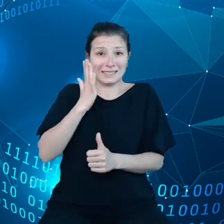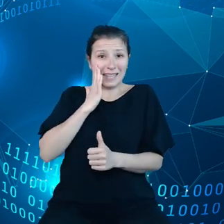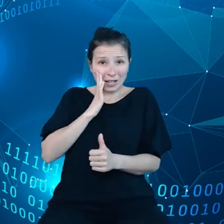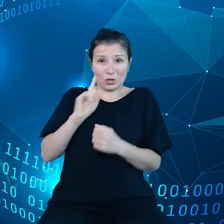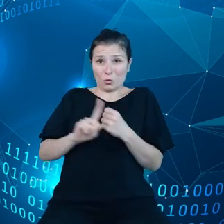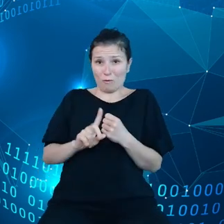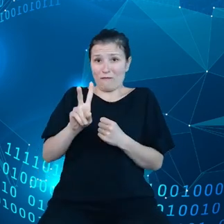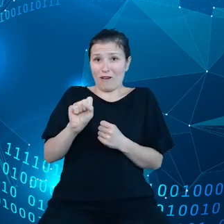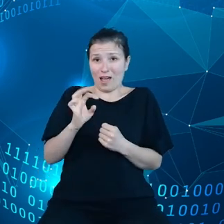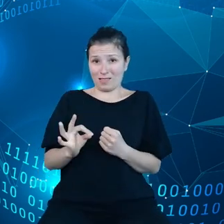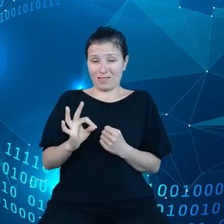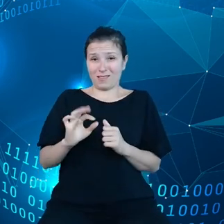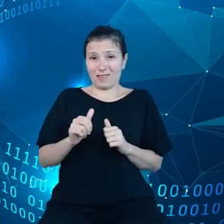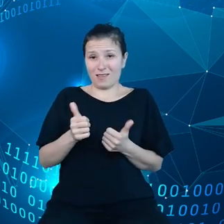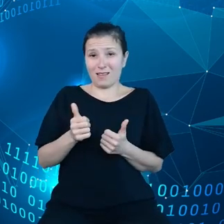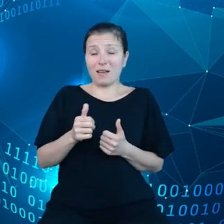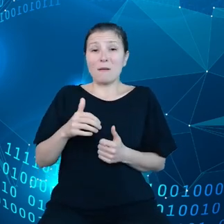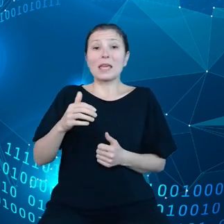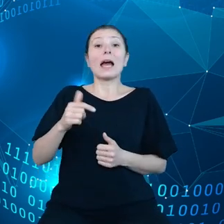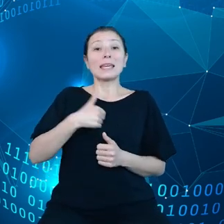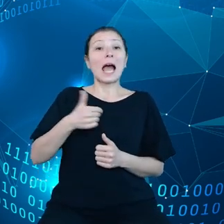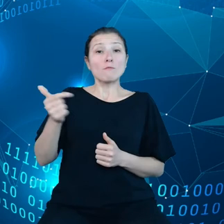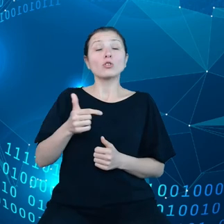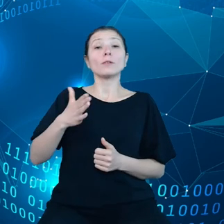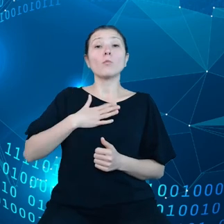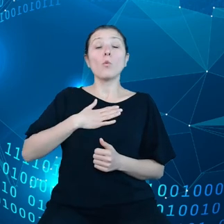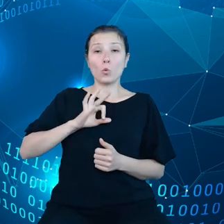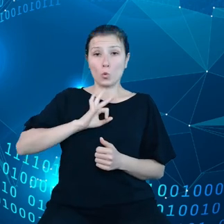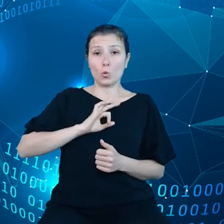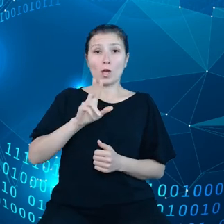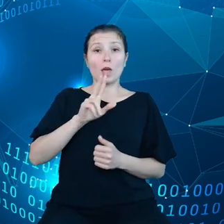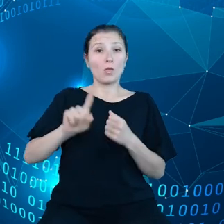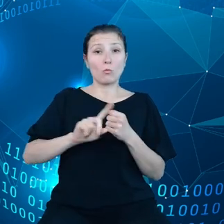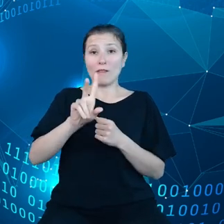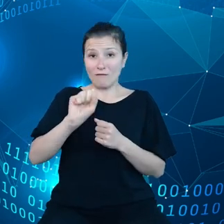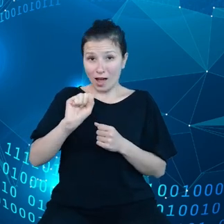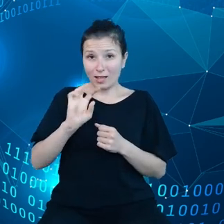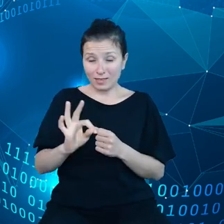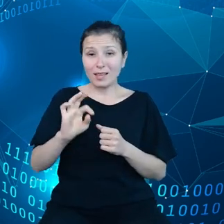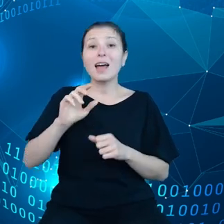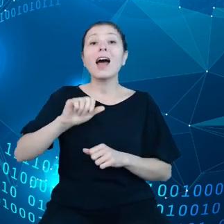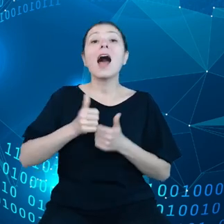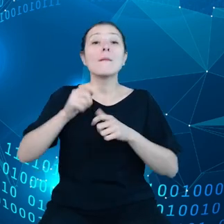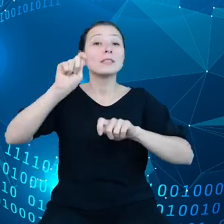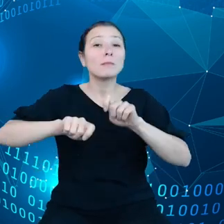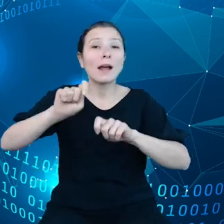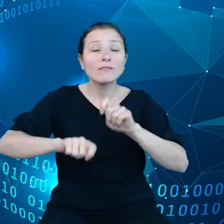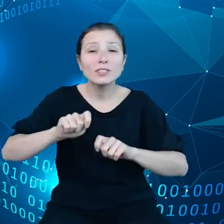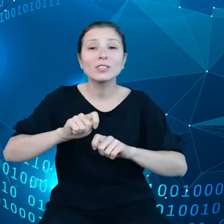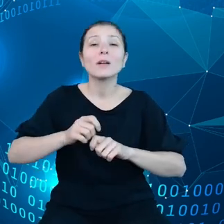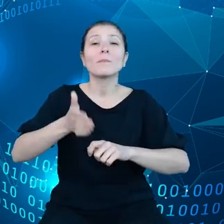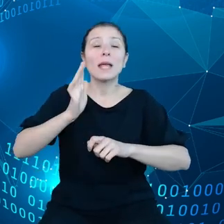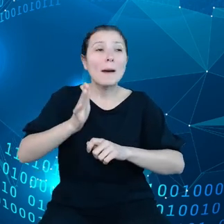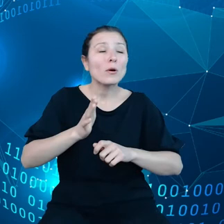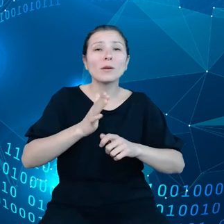żeby użyć źródła rządowego, a po drugie nie ma żadnego powiązania pomiędzy numerem VAT-u a numerem rejestrowym,